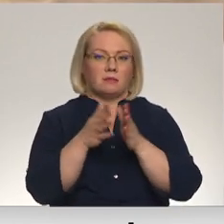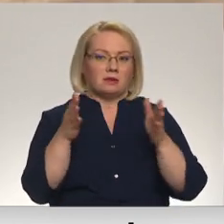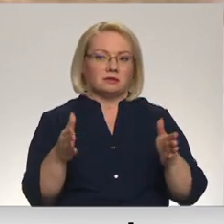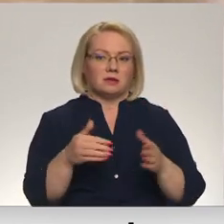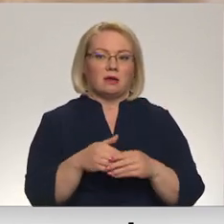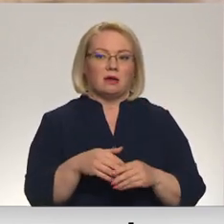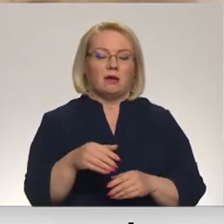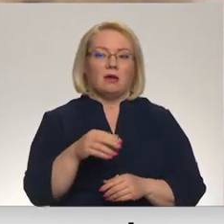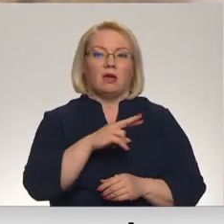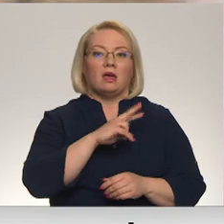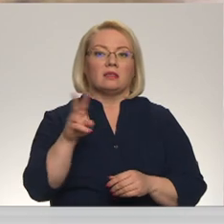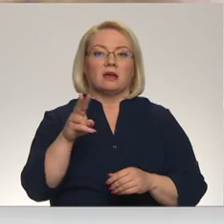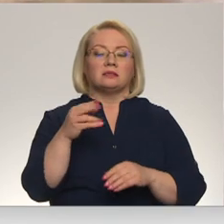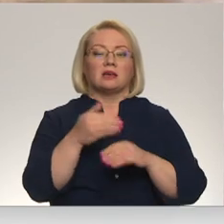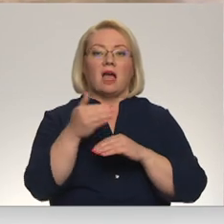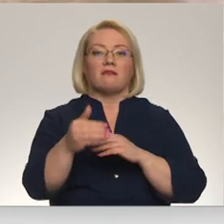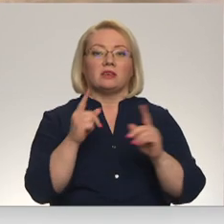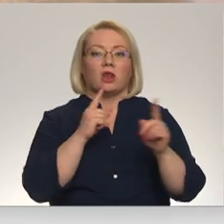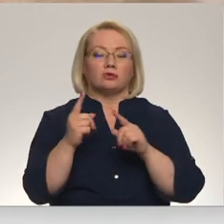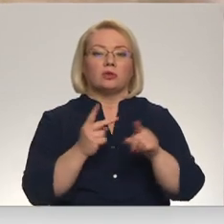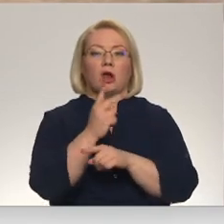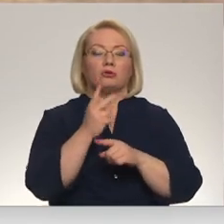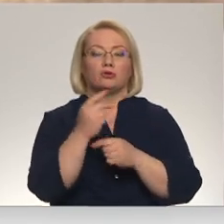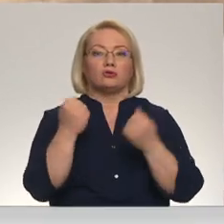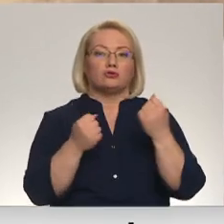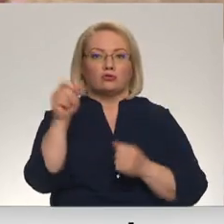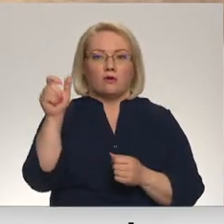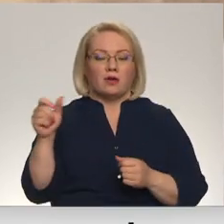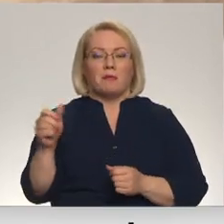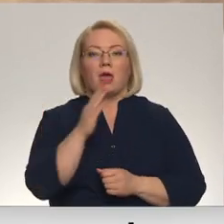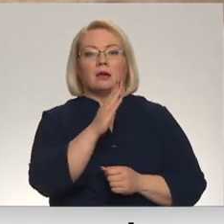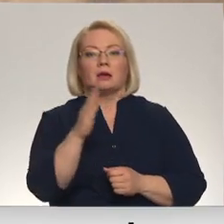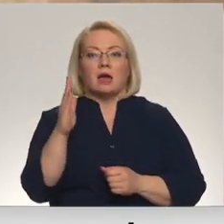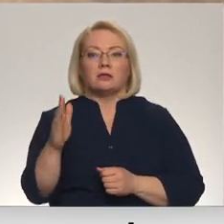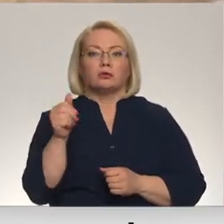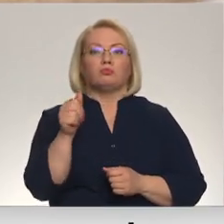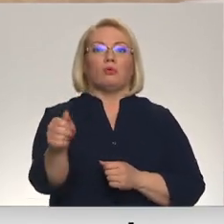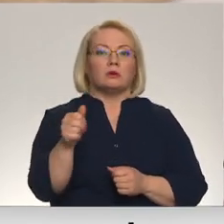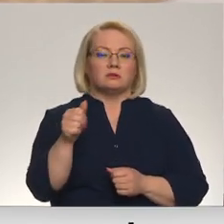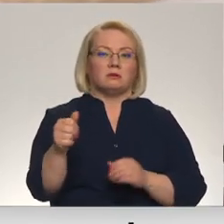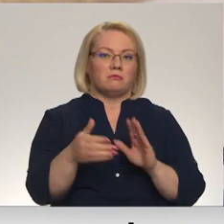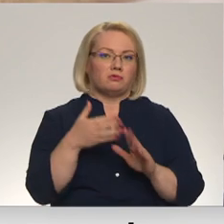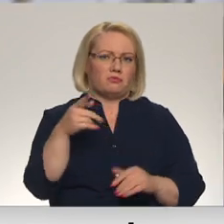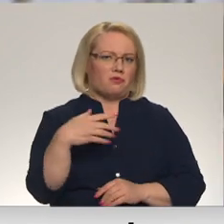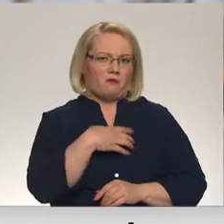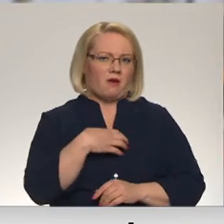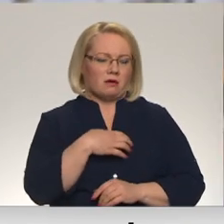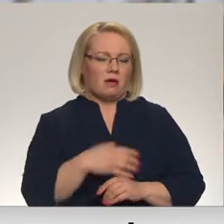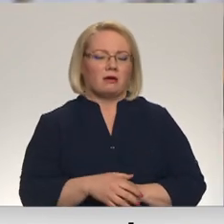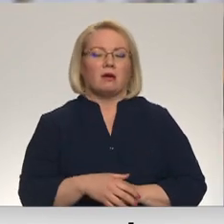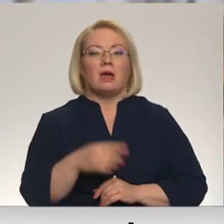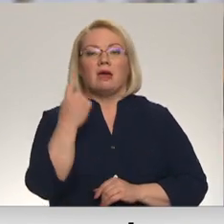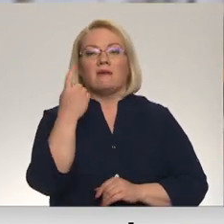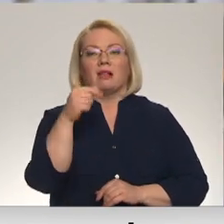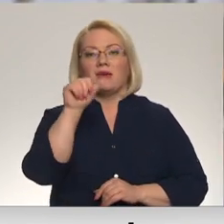Tas kavēs transportu kustību, traucēs autovadītājiem. Katrs ies podziņas piedzīs. Vēl viens